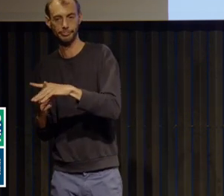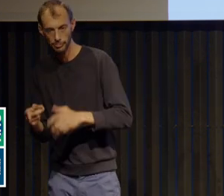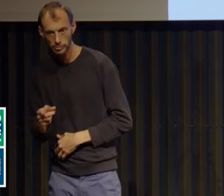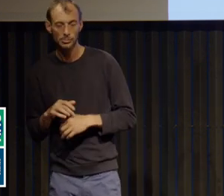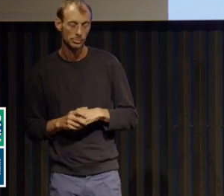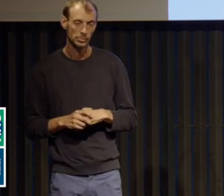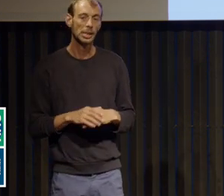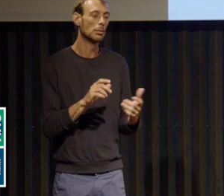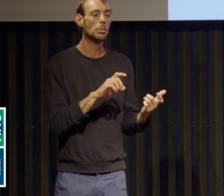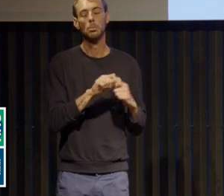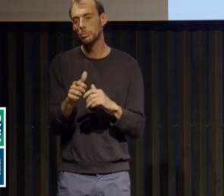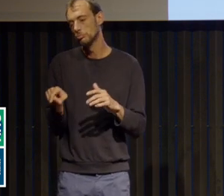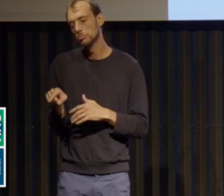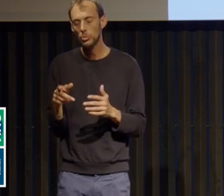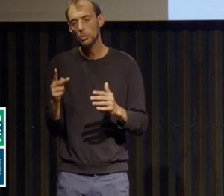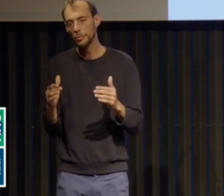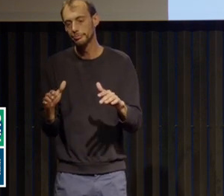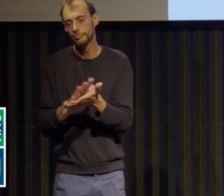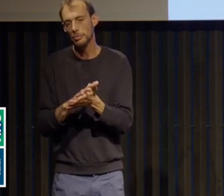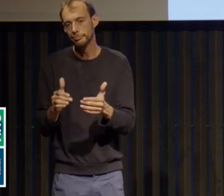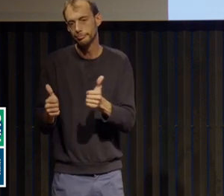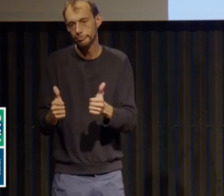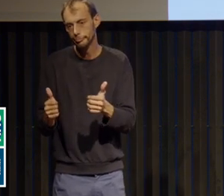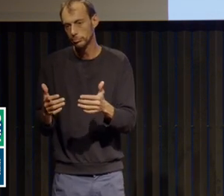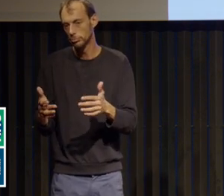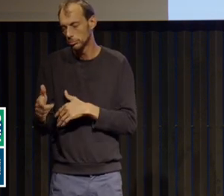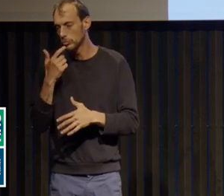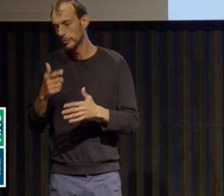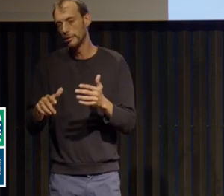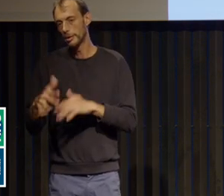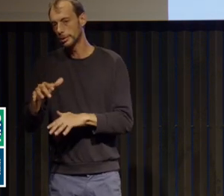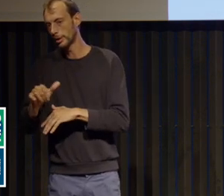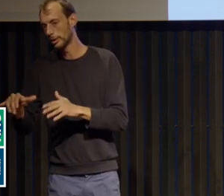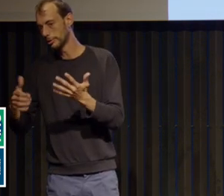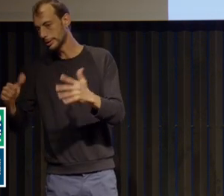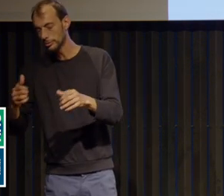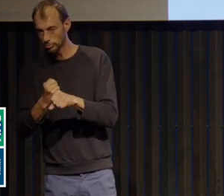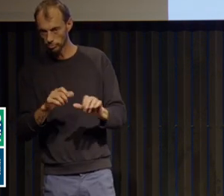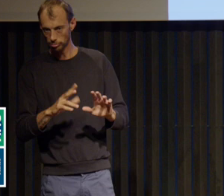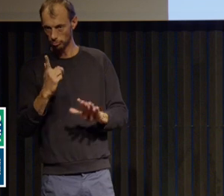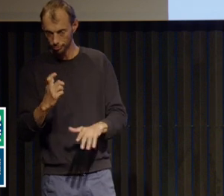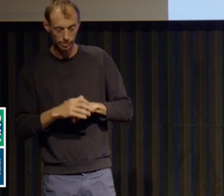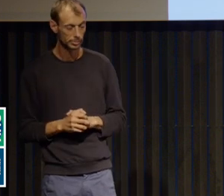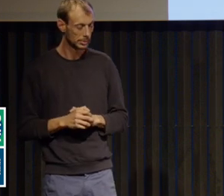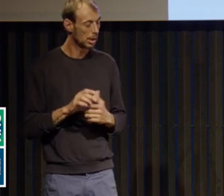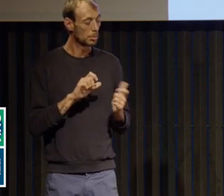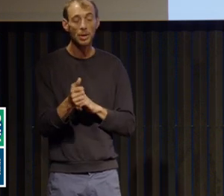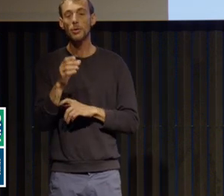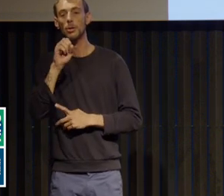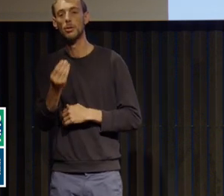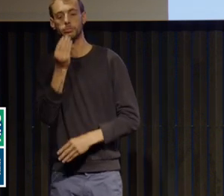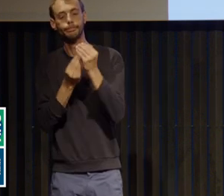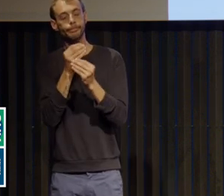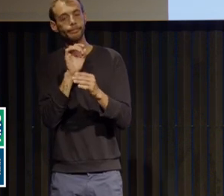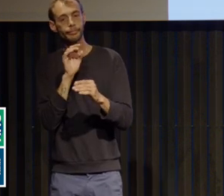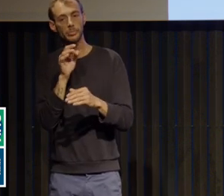18 ans. Et pour la boulimie, peut-être 2% quand même des jeunes femmes de 15 à 25 ans, pour